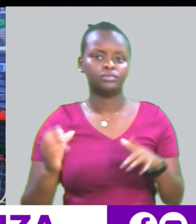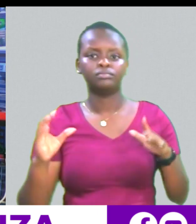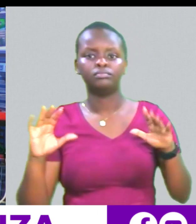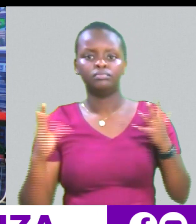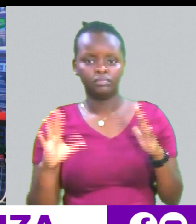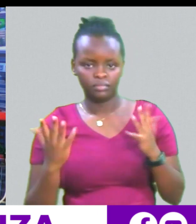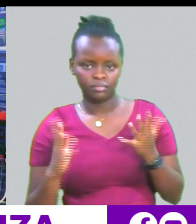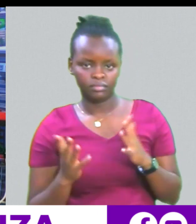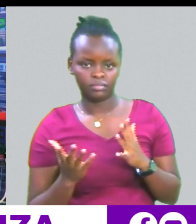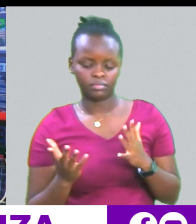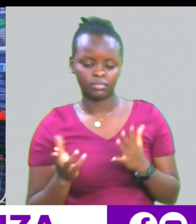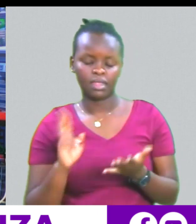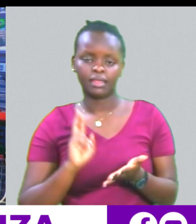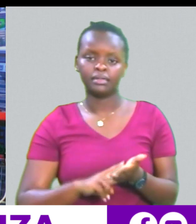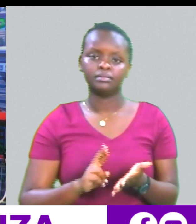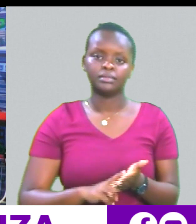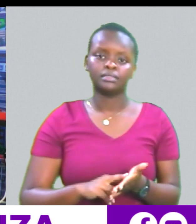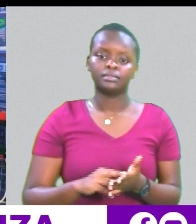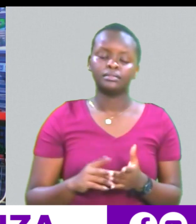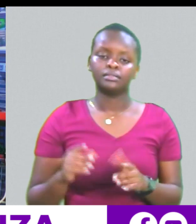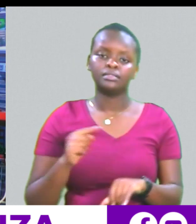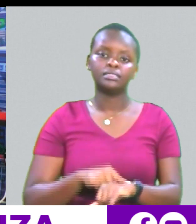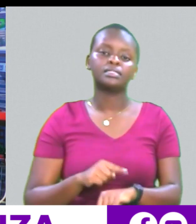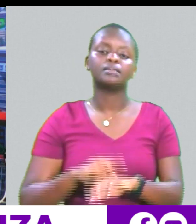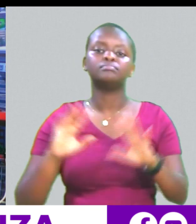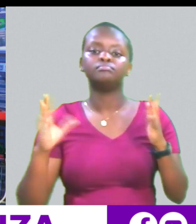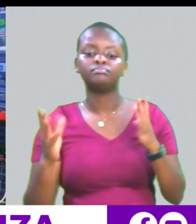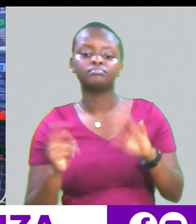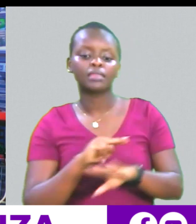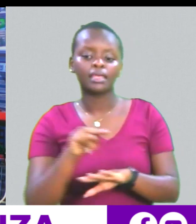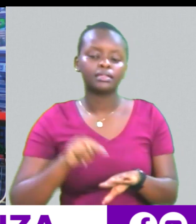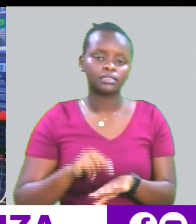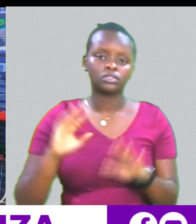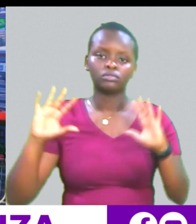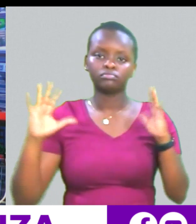narudiangwa sana During celebrations National occasions